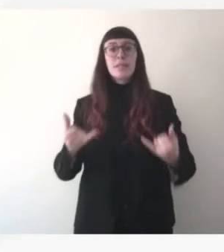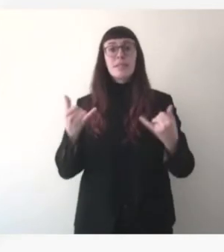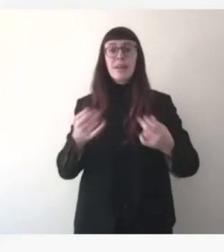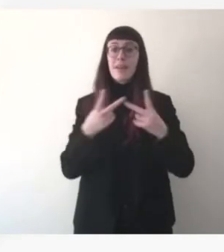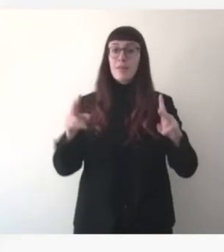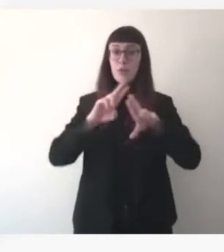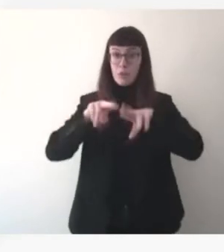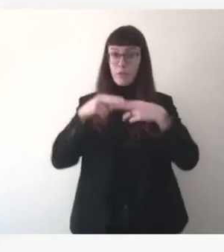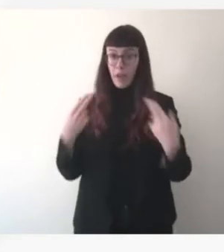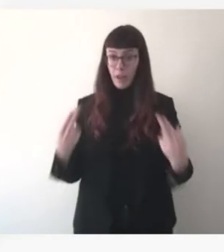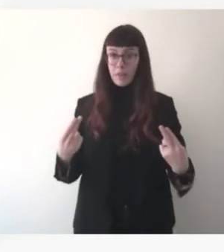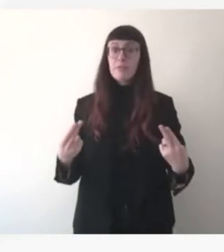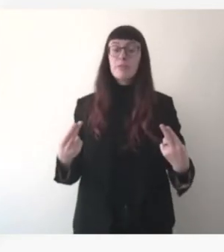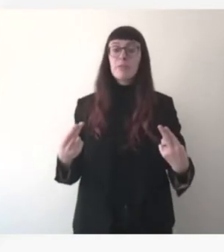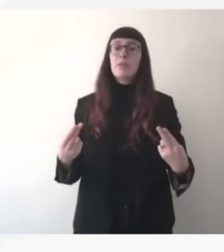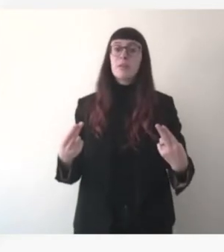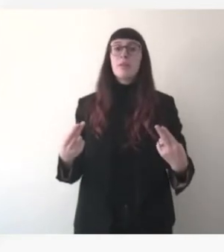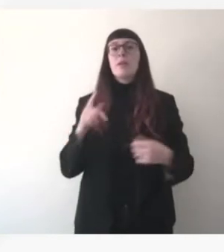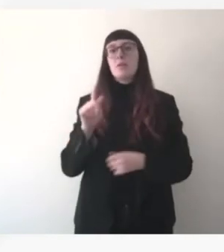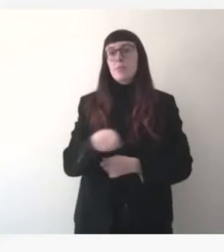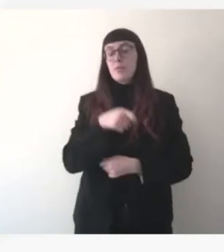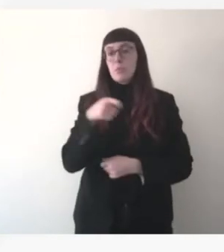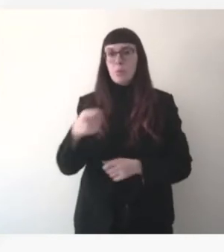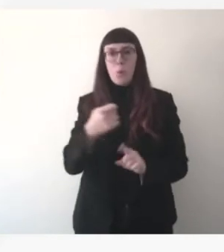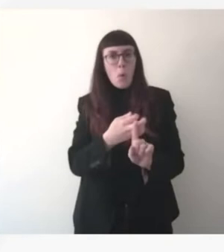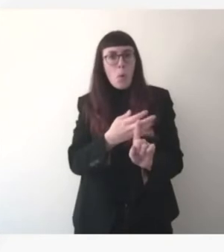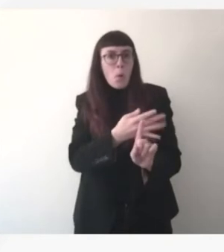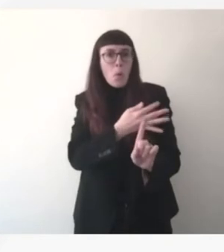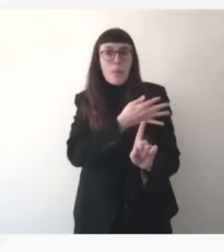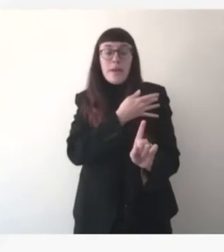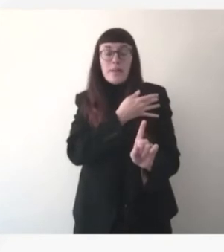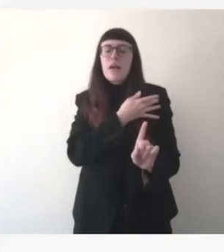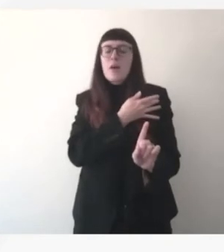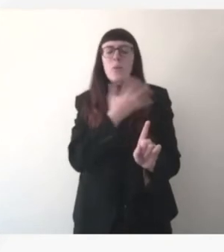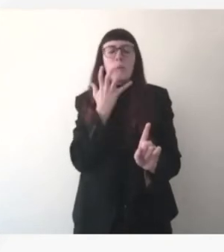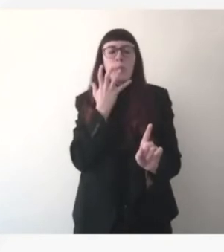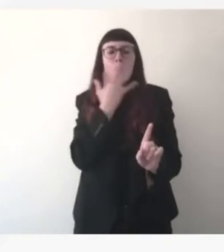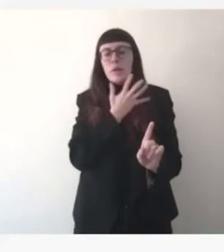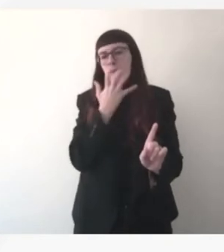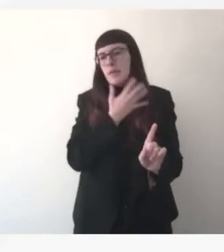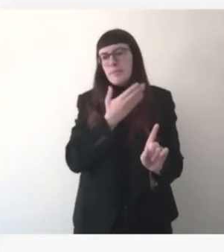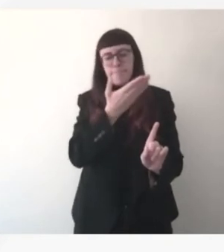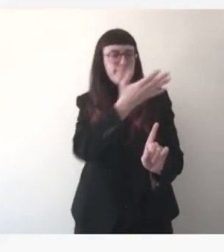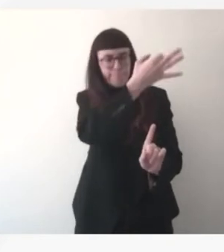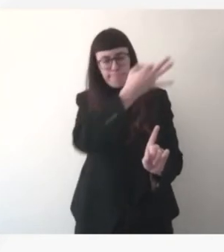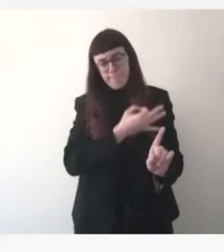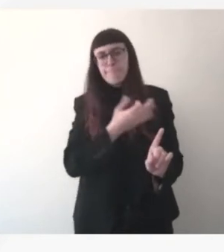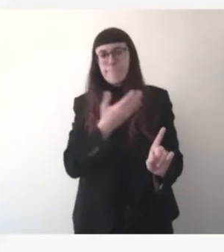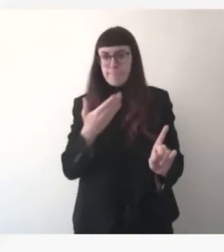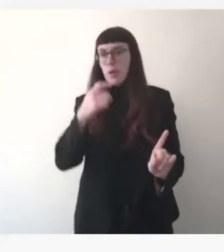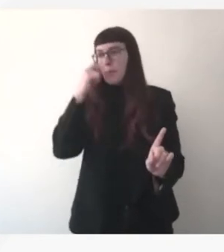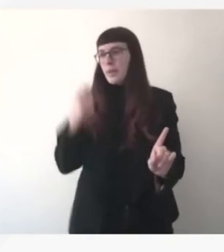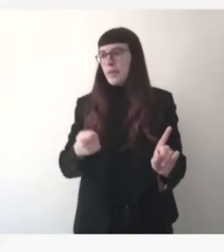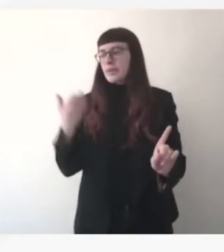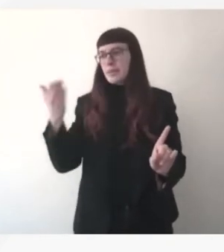le contexte tragique que vient de rappeler le ministre. Et ça a occupé évidemment ce